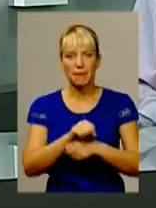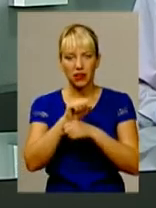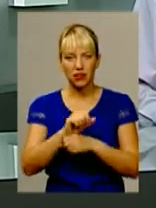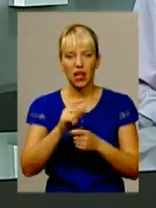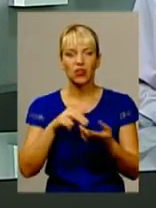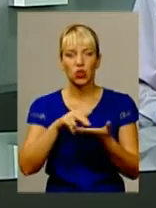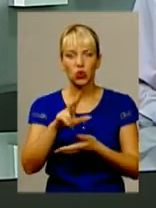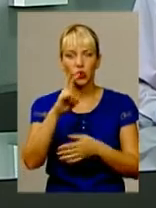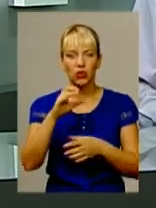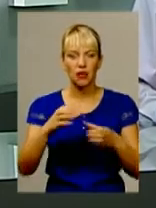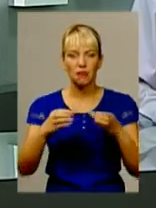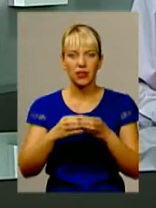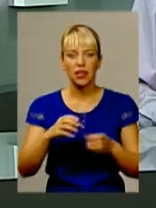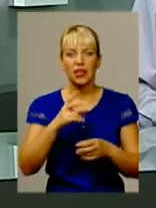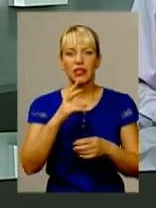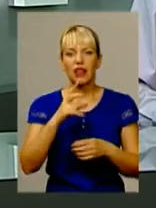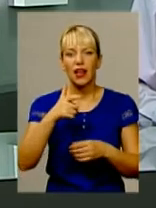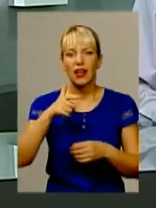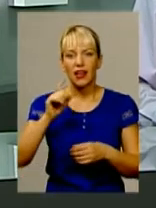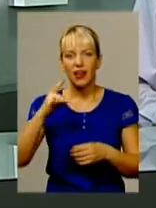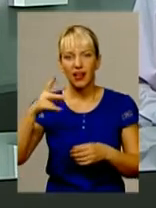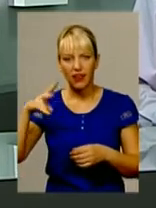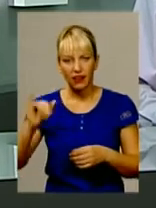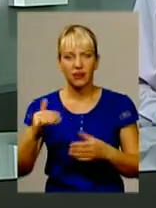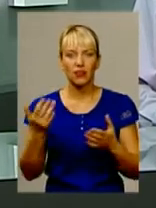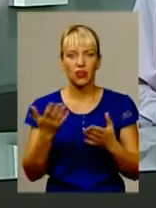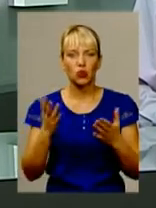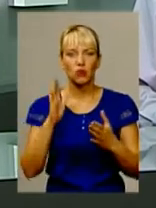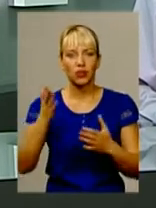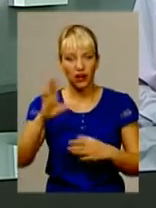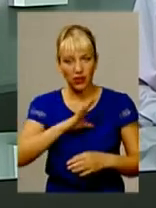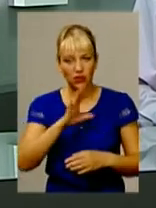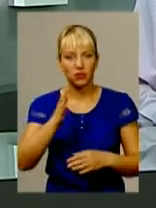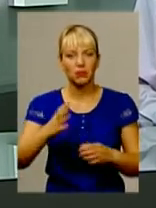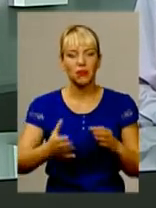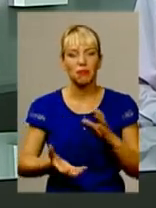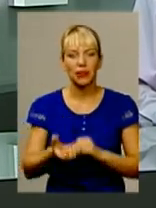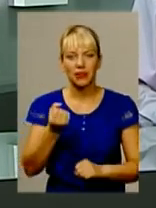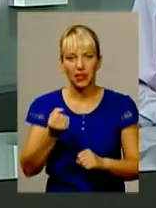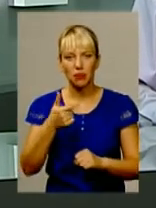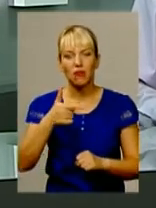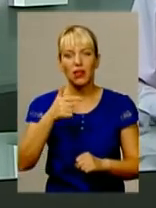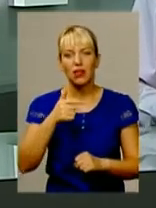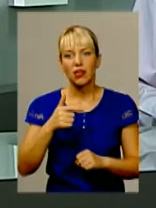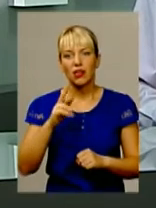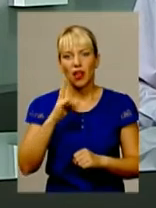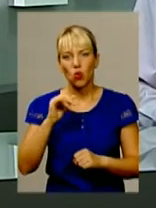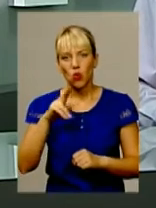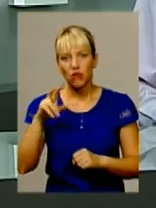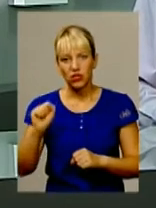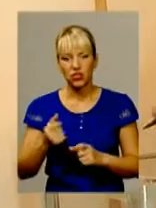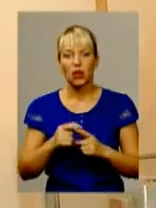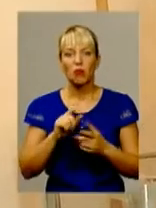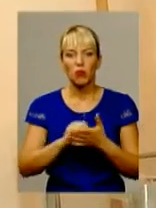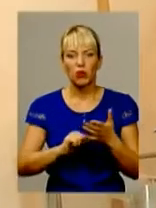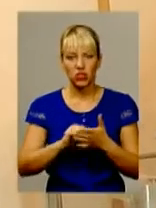справи Олександра Гереги, нардепа, котрий свого часу підтримував Віктора Януковича. Про причини такого вчинку – далі у сюжеті.